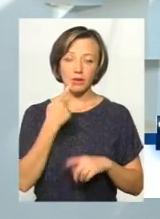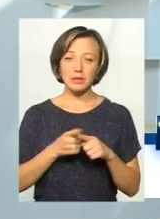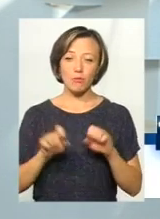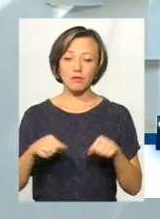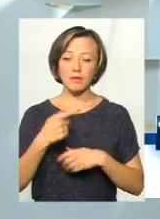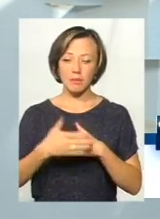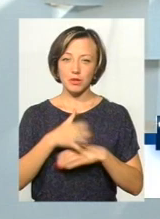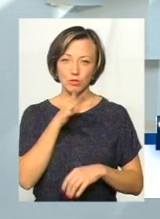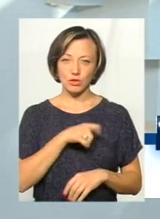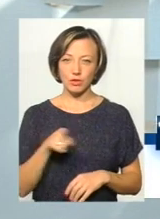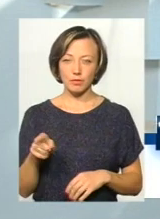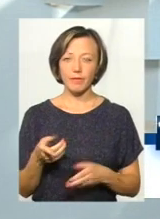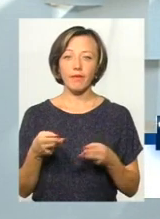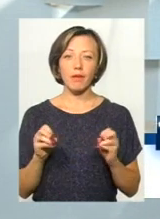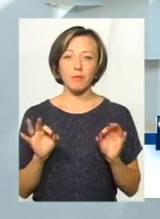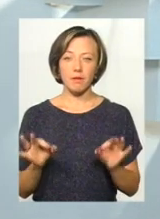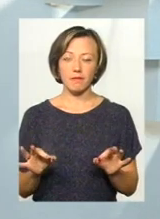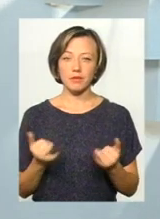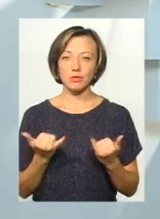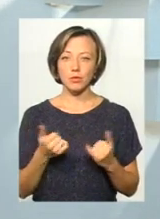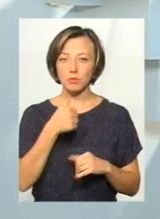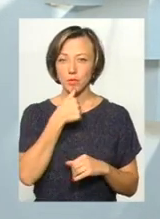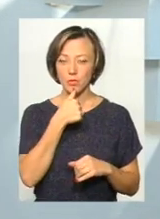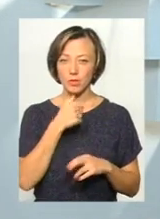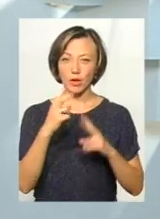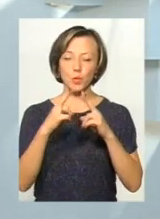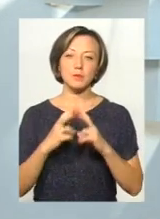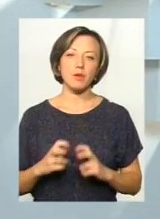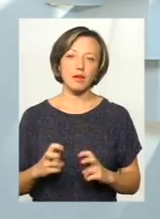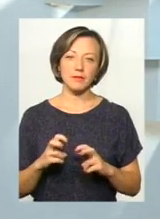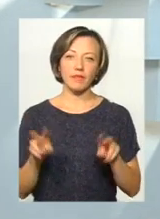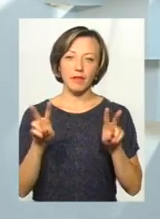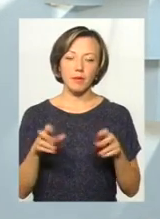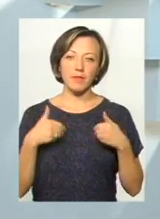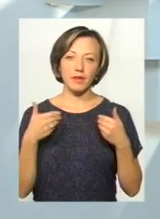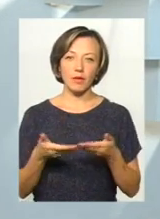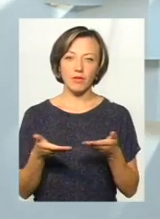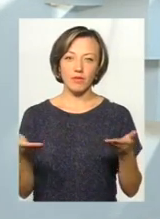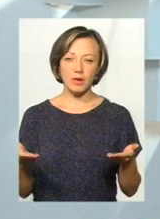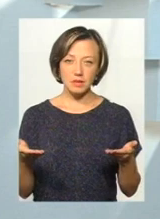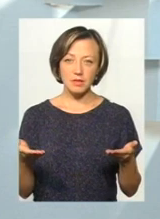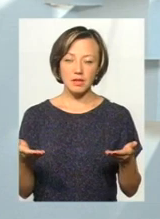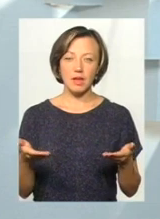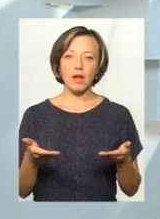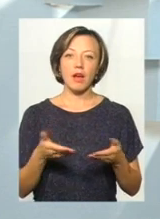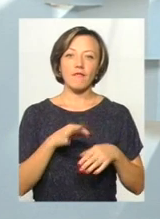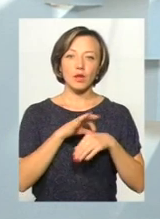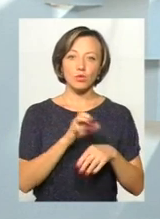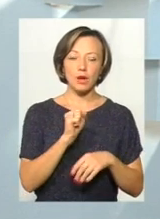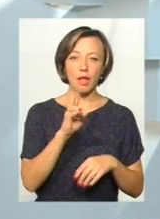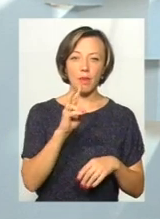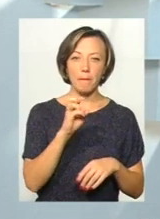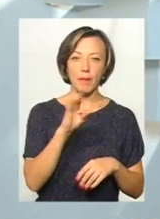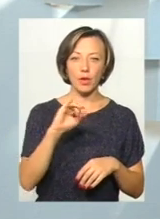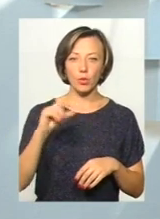вже найближчим часом. Тоде правда, сьогодні спробуємо розібратися у темі. Вітаю вас, я Анна Бендюк, переклад на жестову